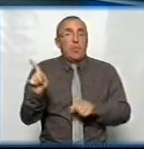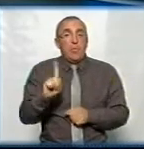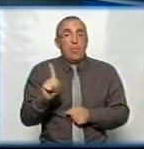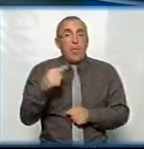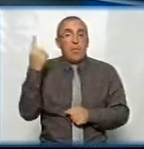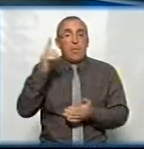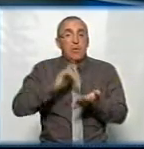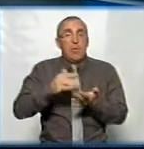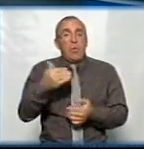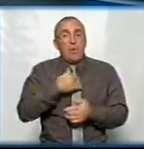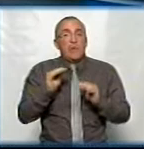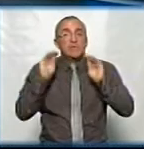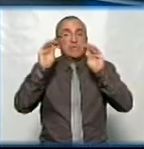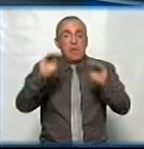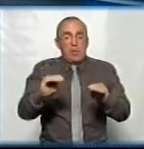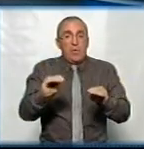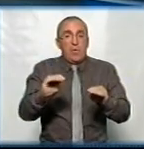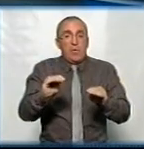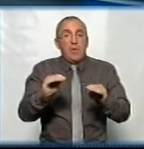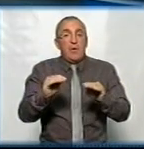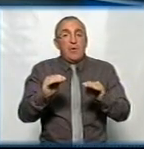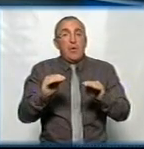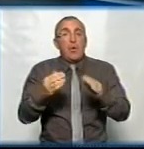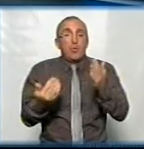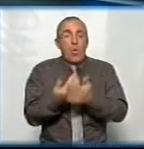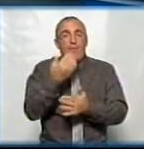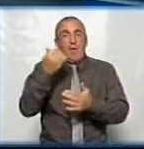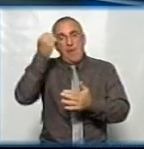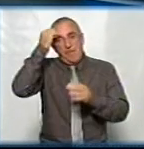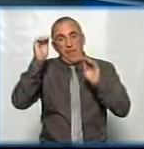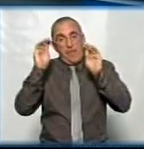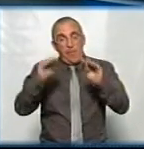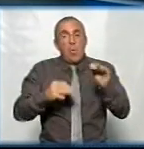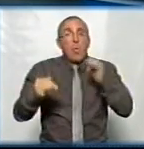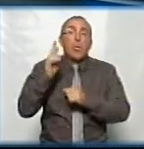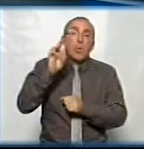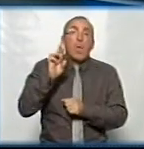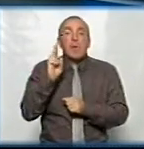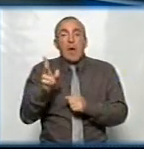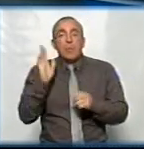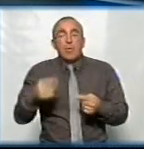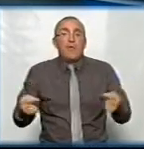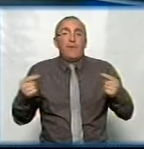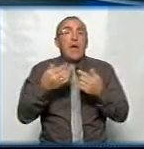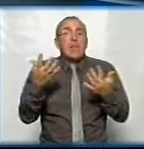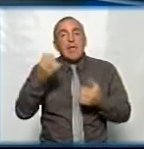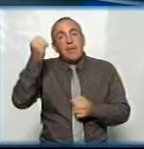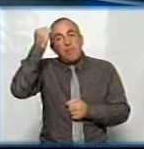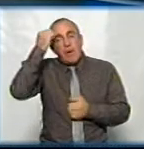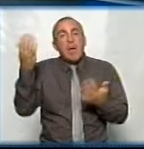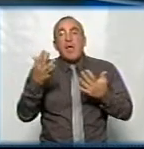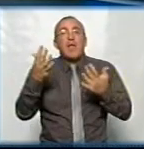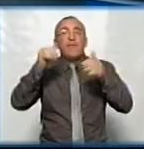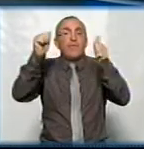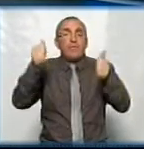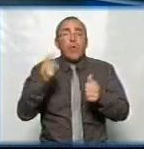в обласному центрі хочуть встановити черговий новий пам'ятник, і ми обговорювали, хто і як має визначати, який пам'ятник, яким він